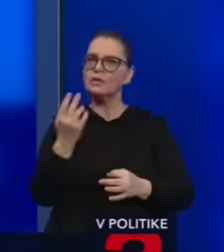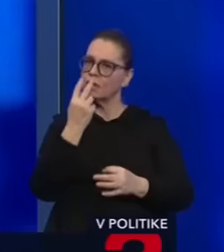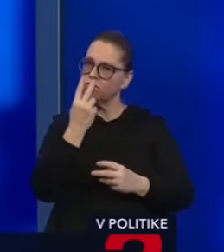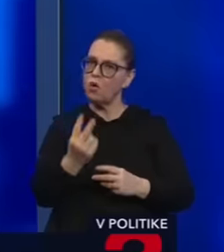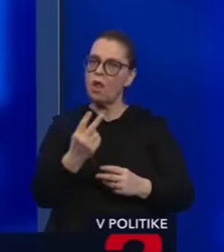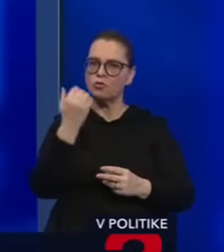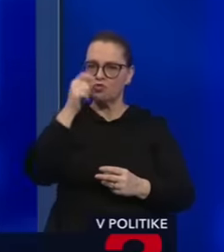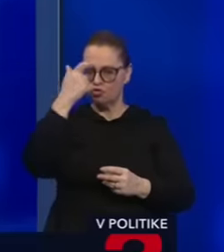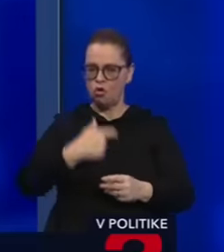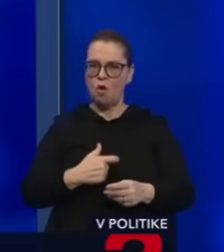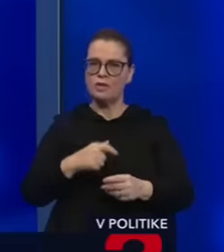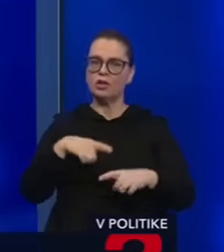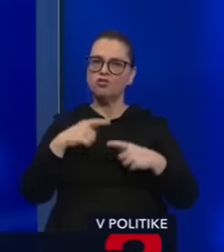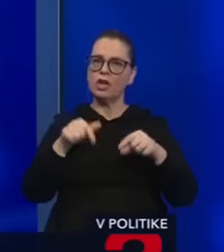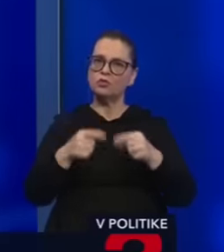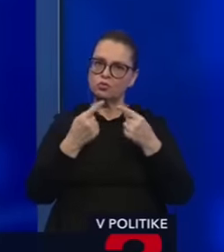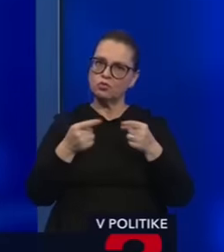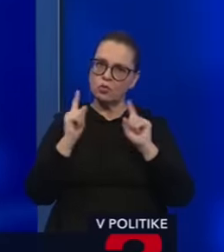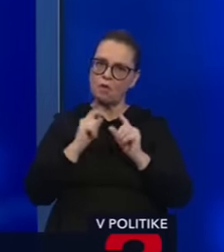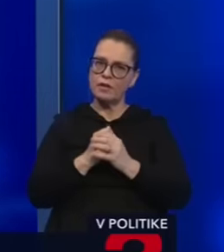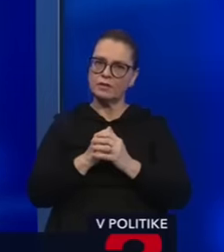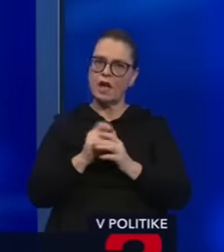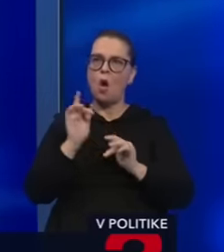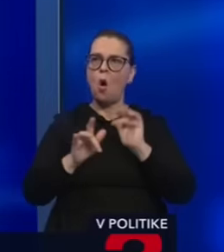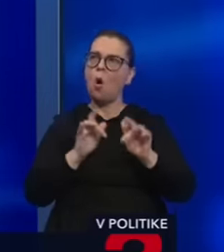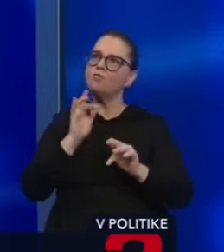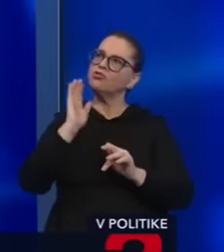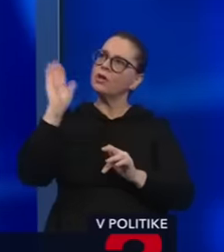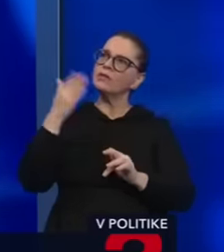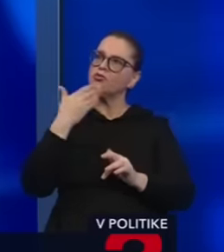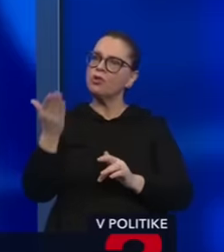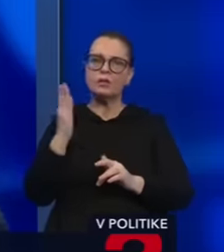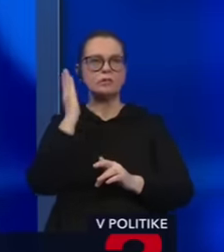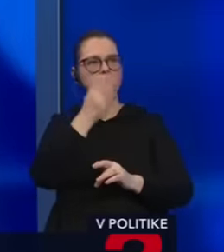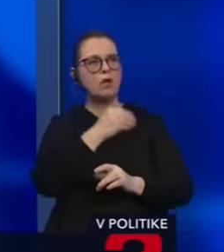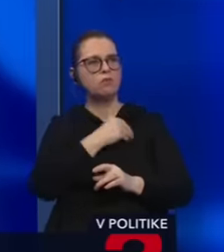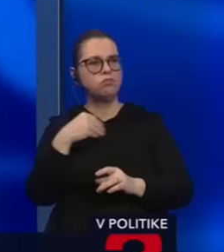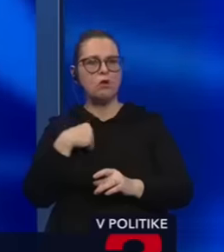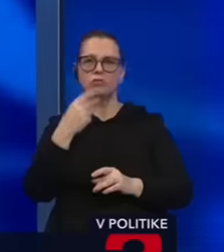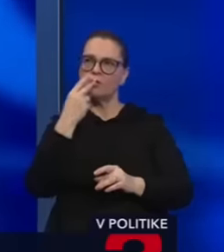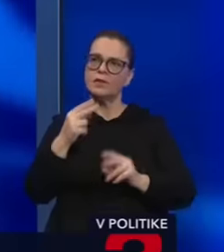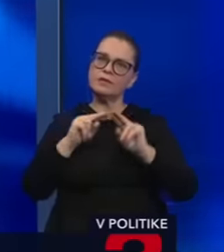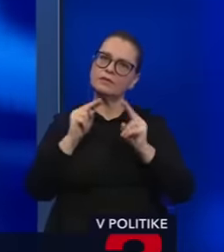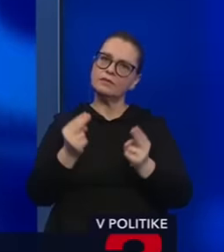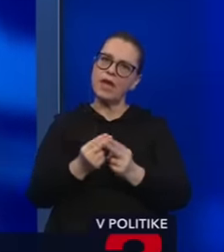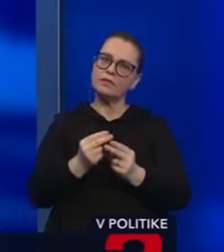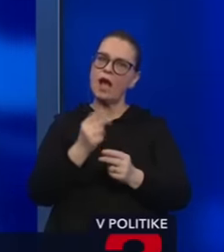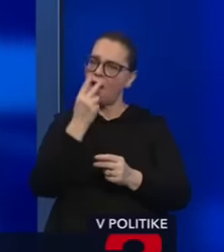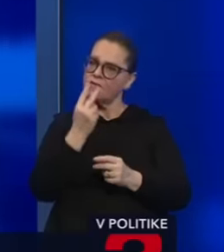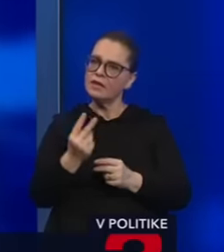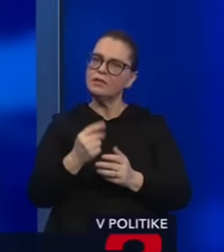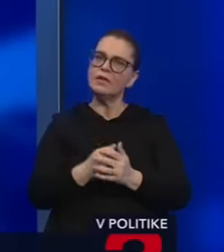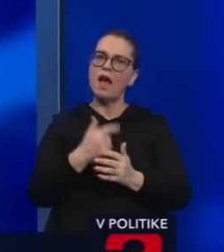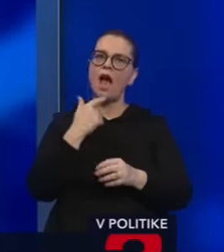človeka, ktorý žije na Slovensku a ktorý občas vycestuje do Čiech, do Polska a trošku vidie aj ten svet a vidie, ako je